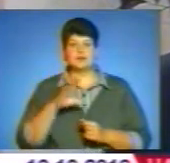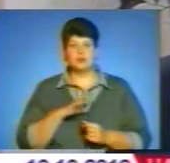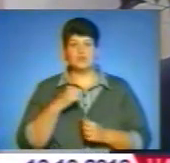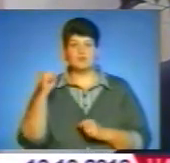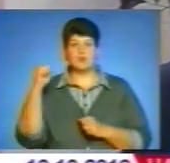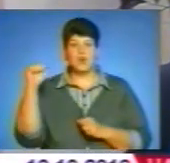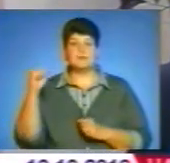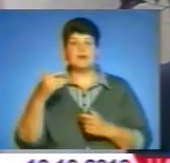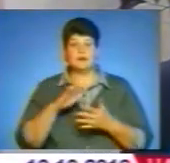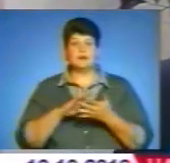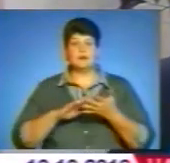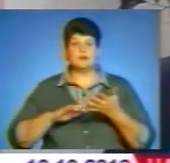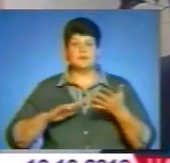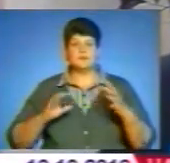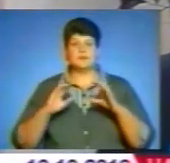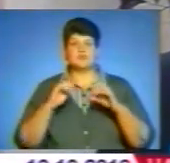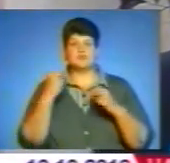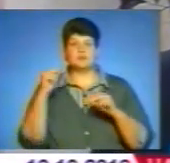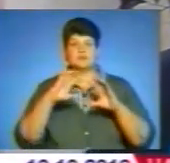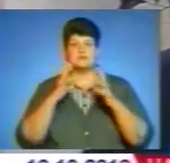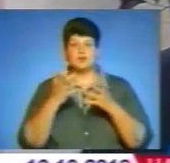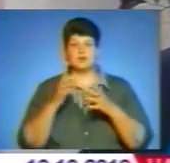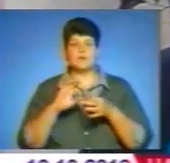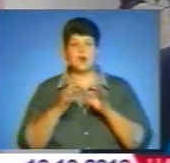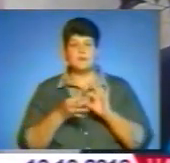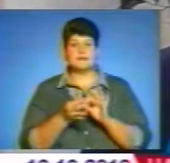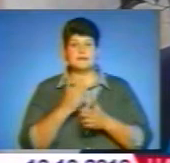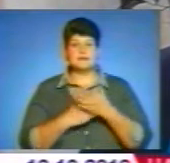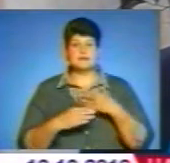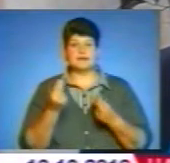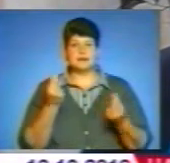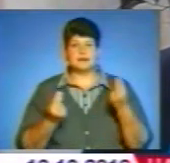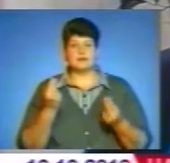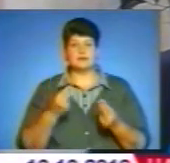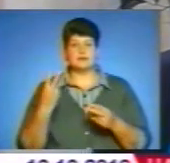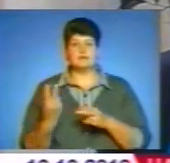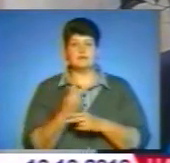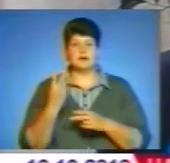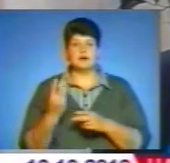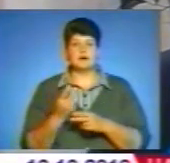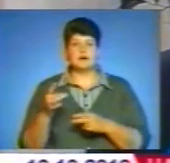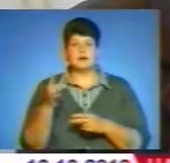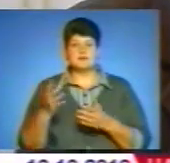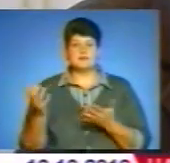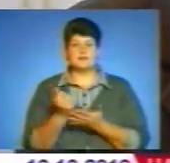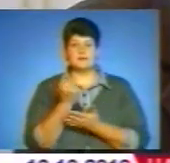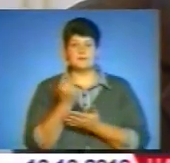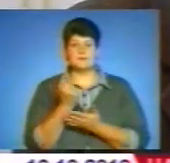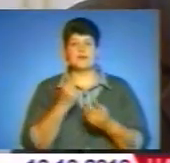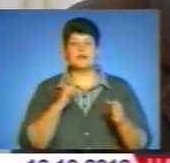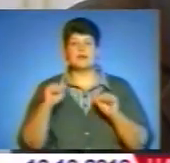2006 році в Ірландію, в Дублін. Ми там стали чемпіонами. І так бішло далі. Чемпіонат світу, потім